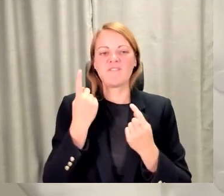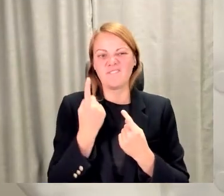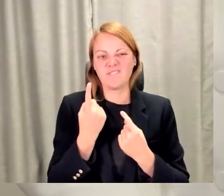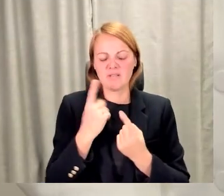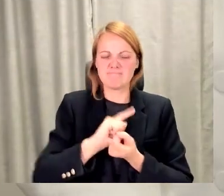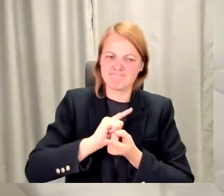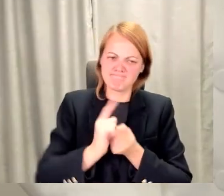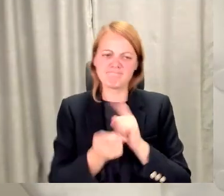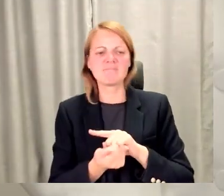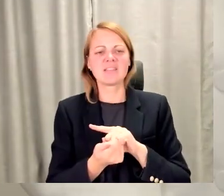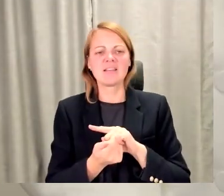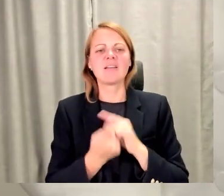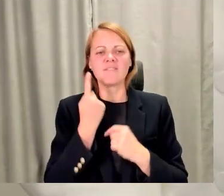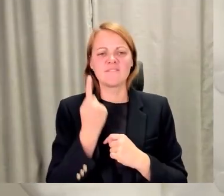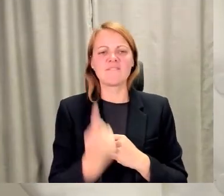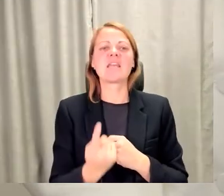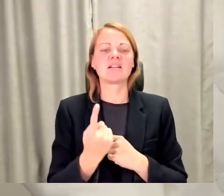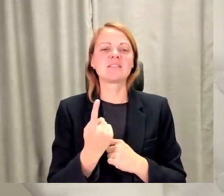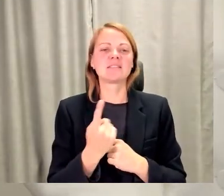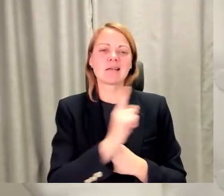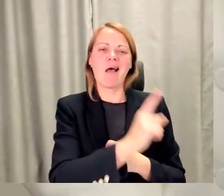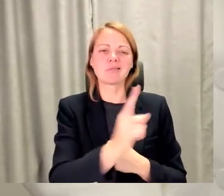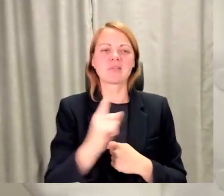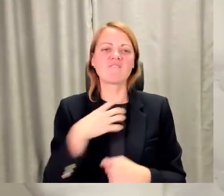punkts, pie kā mums katram būtu jāpastājās.